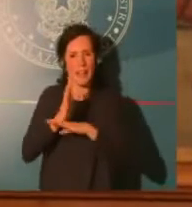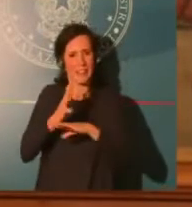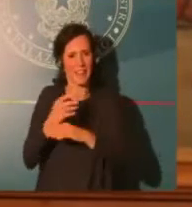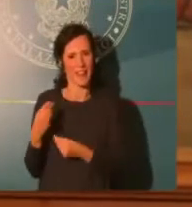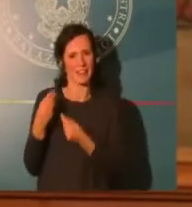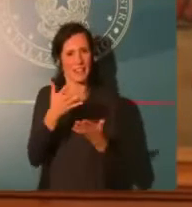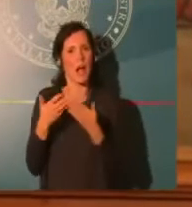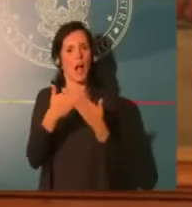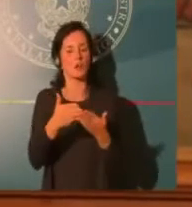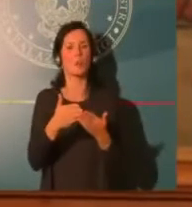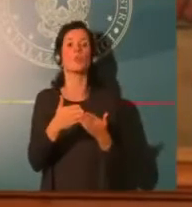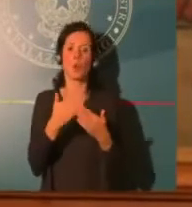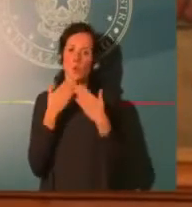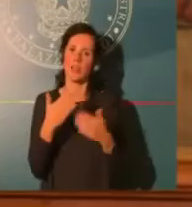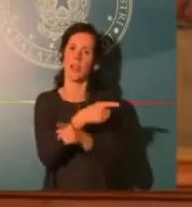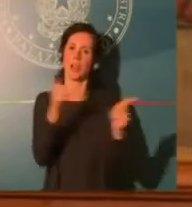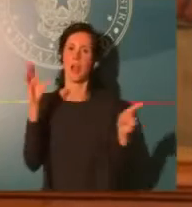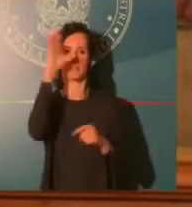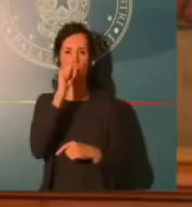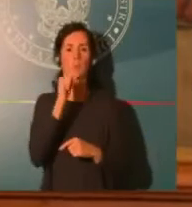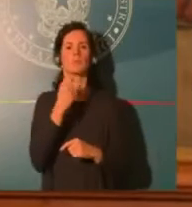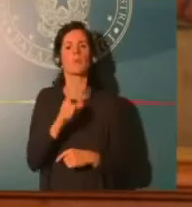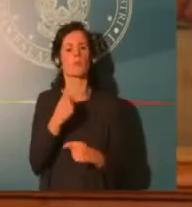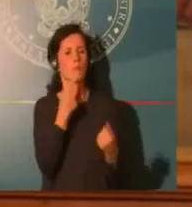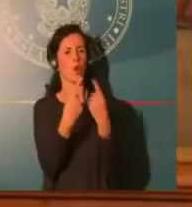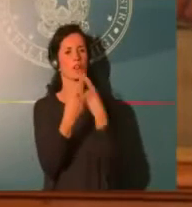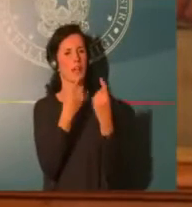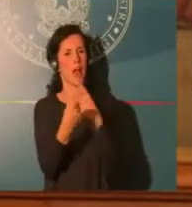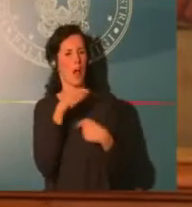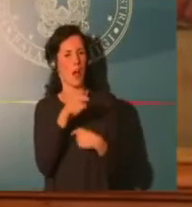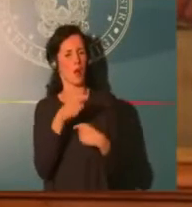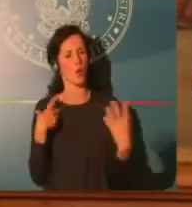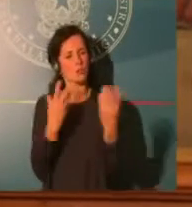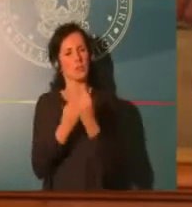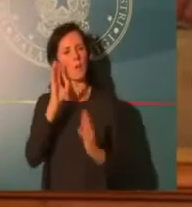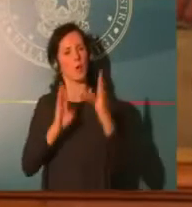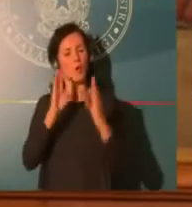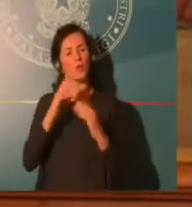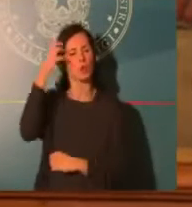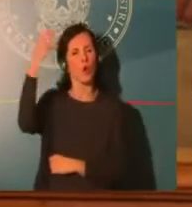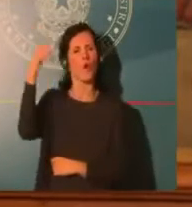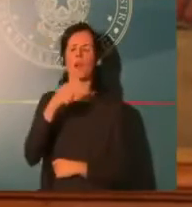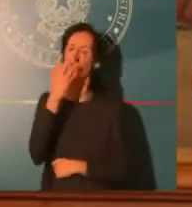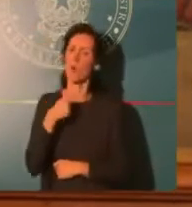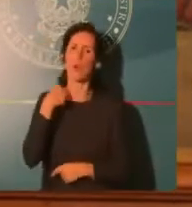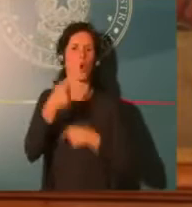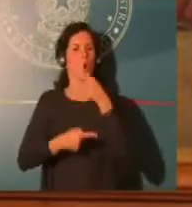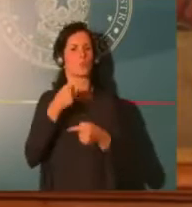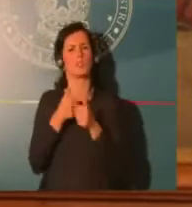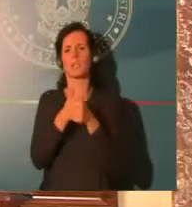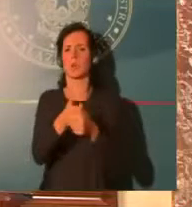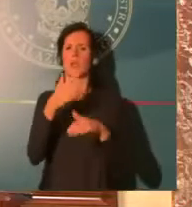Governo intende naturalmente proseguire anche in vista dell'approvazione della legge di bilancio e del suo passaggio